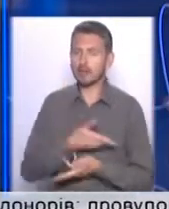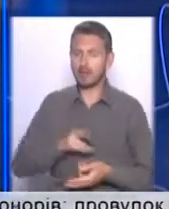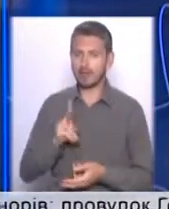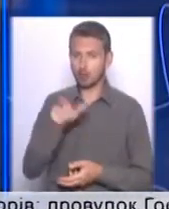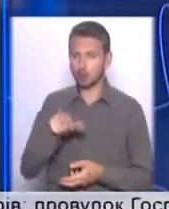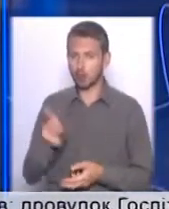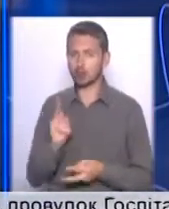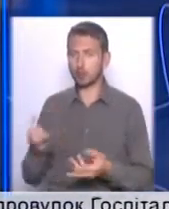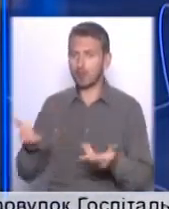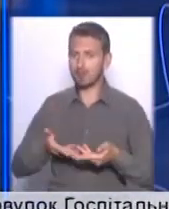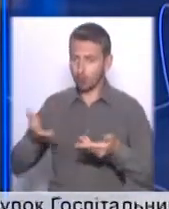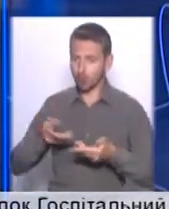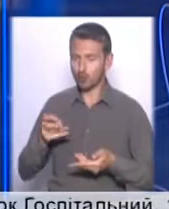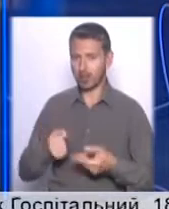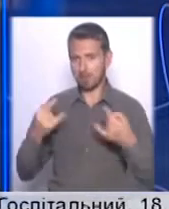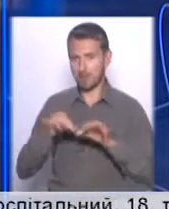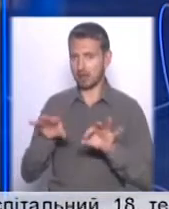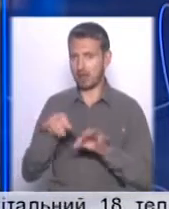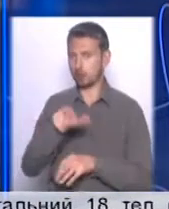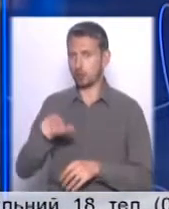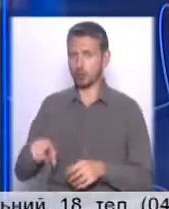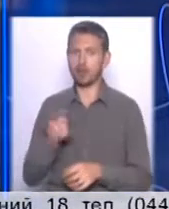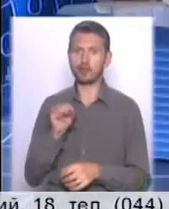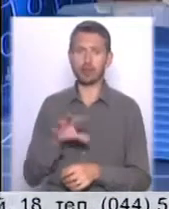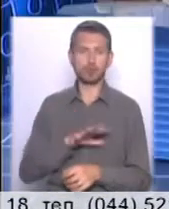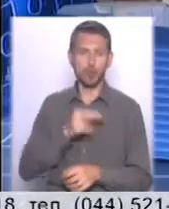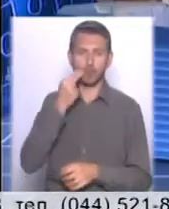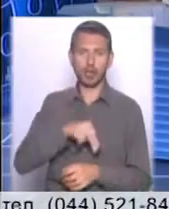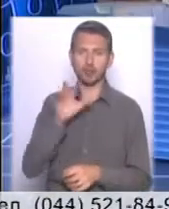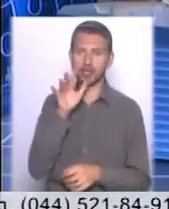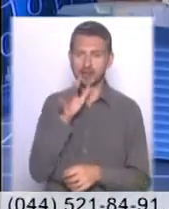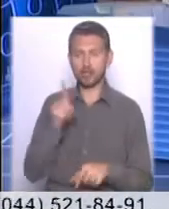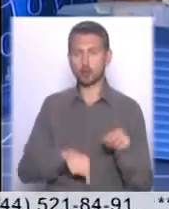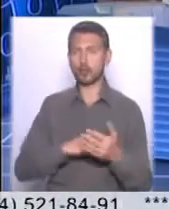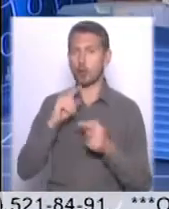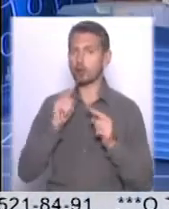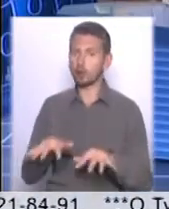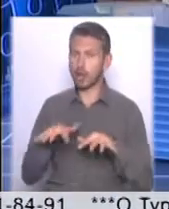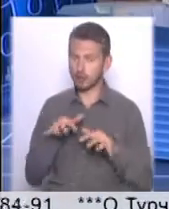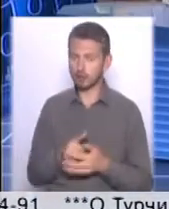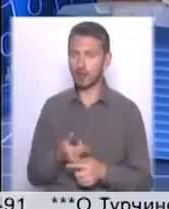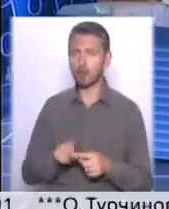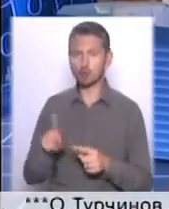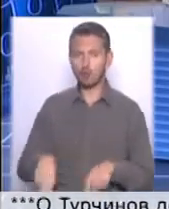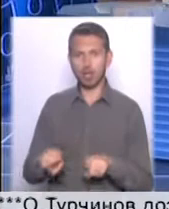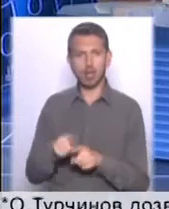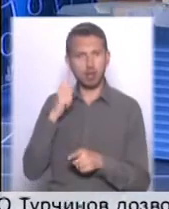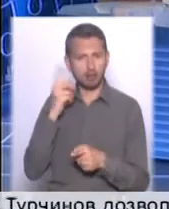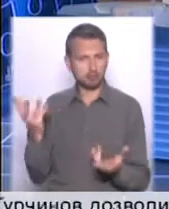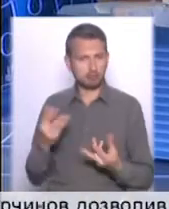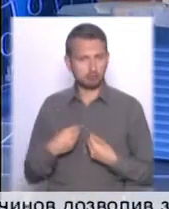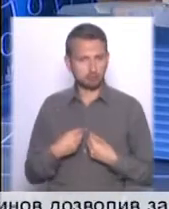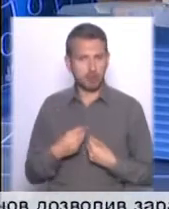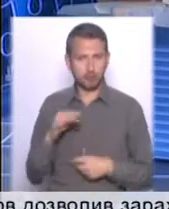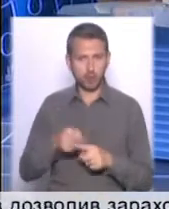запрошують на передачу людей, ніж це було, наприклад, в кращі часи, іноді, Верховної Ради. Тому що таке враження склалося, про це ми